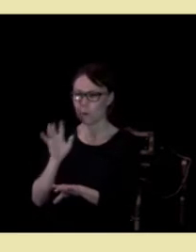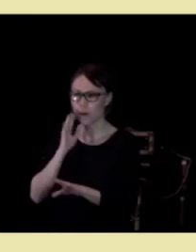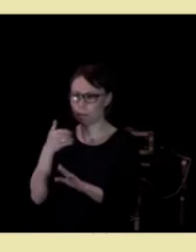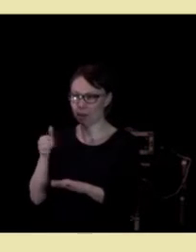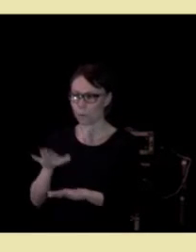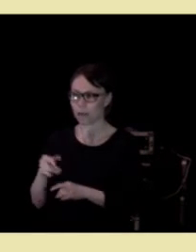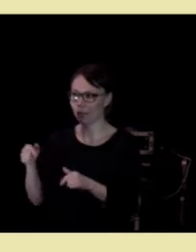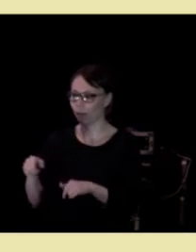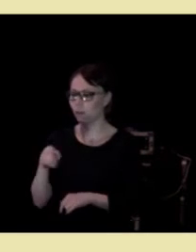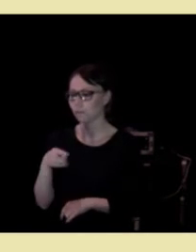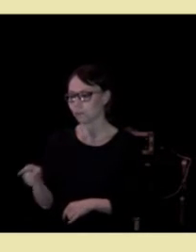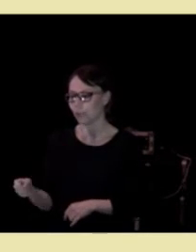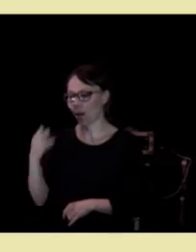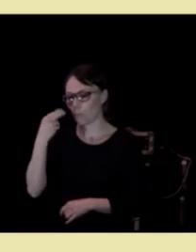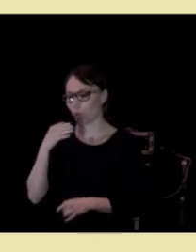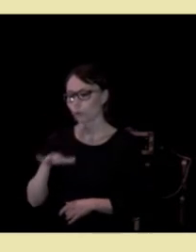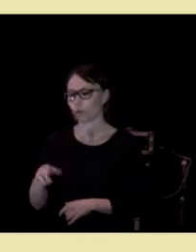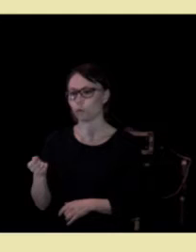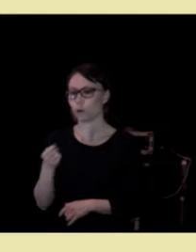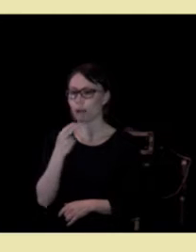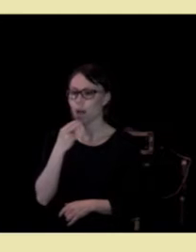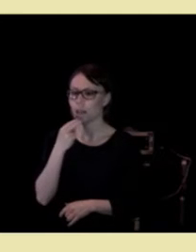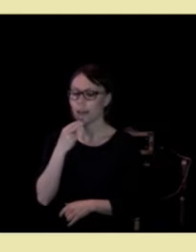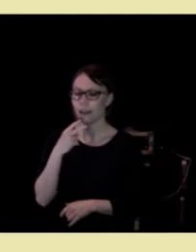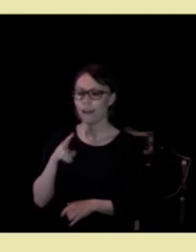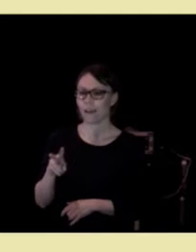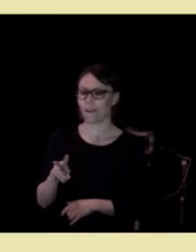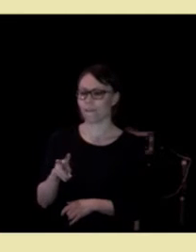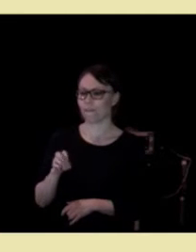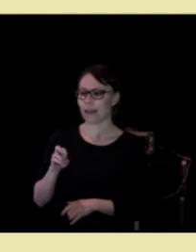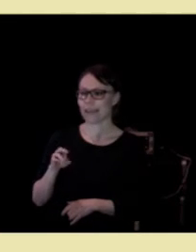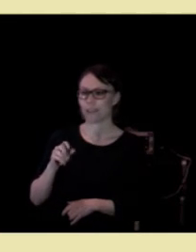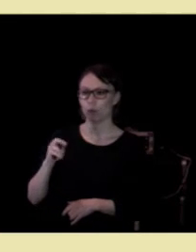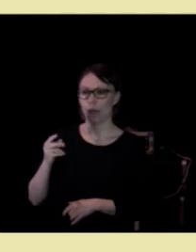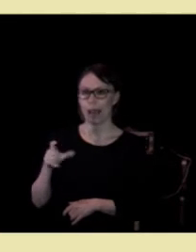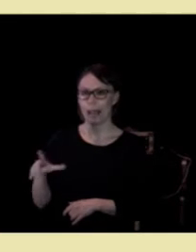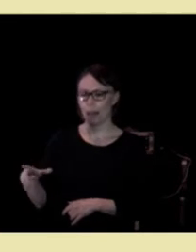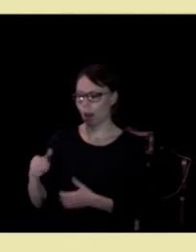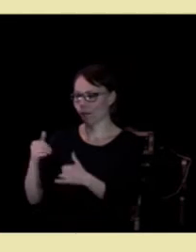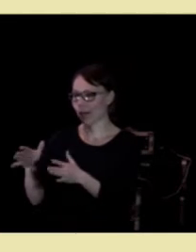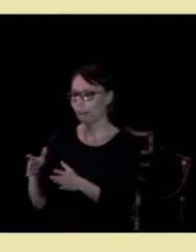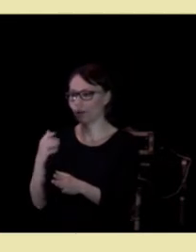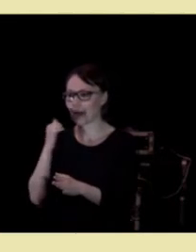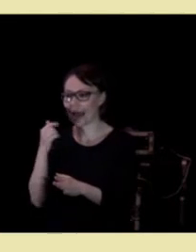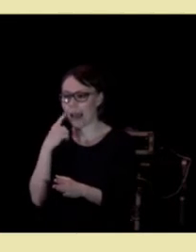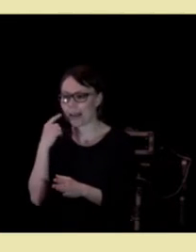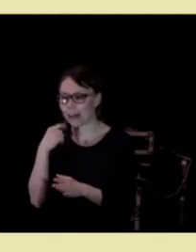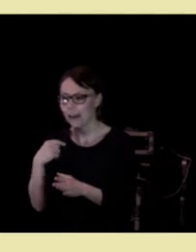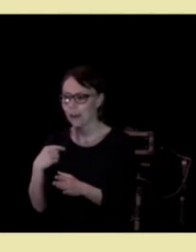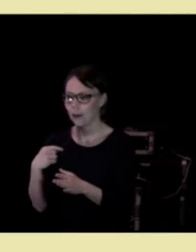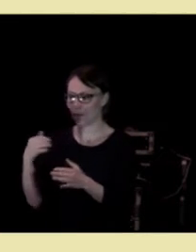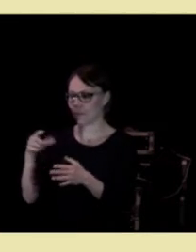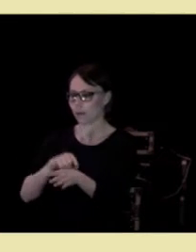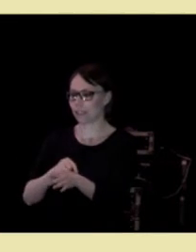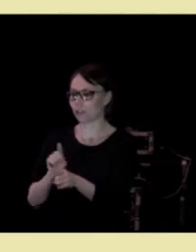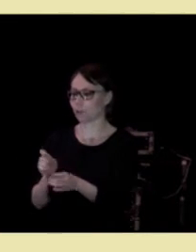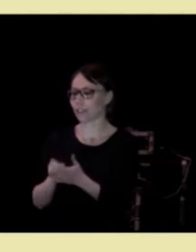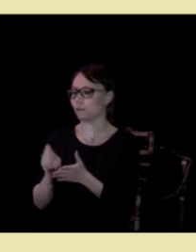har prøvd ut noe de kaller en virtuell avdeling for eldre pasienter som skrives ut av sykehus.